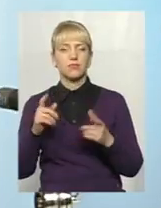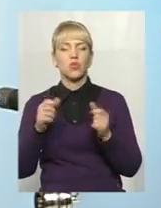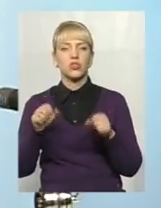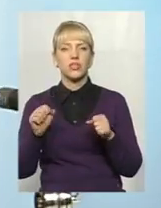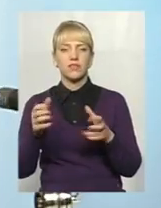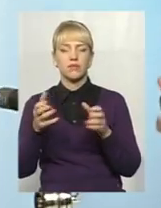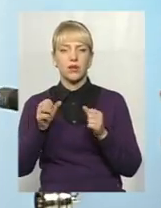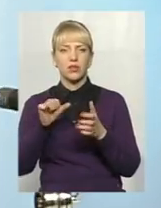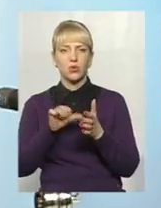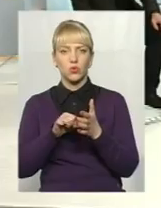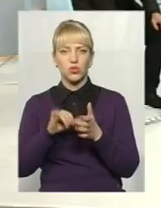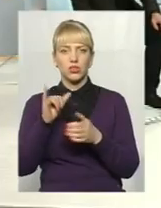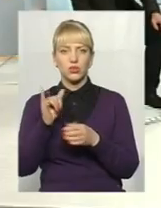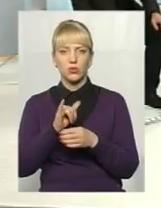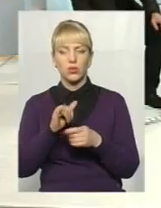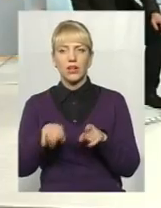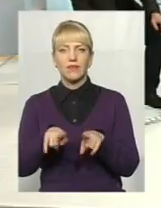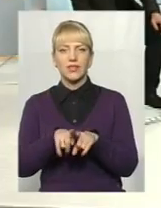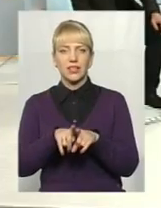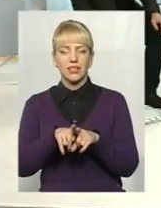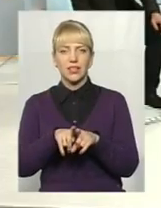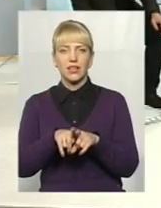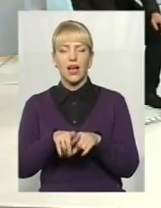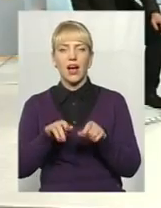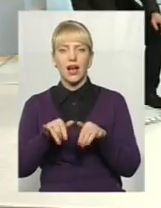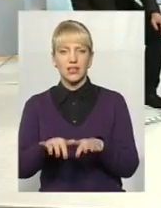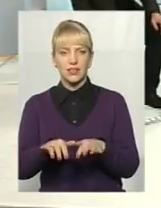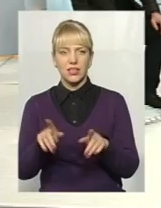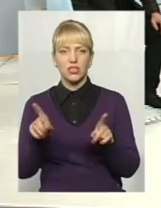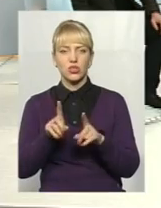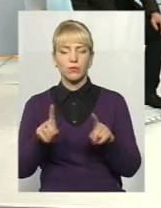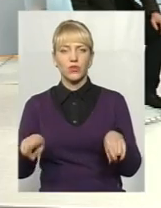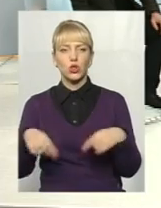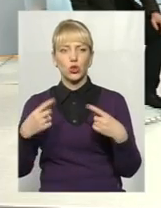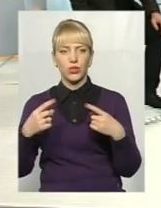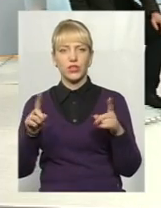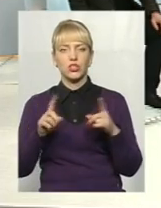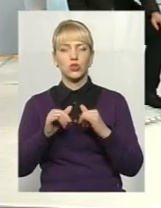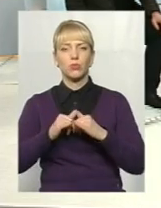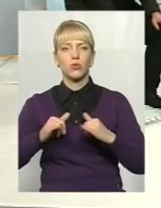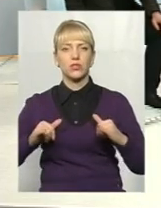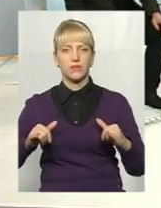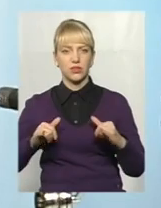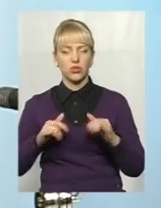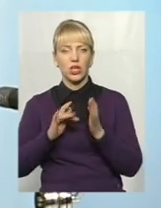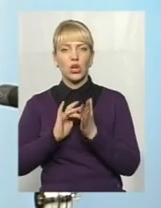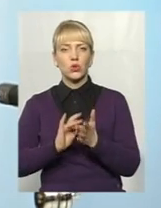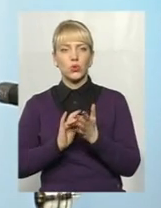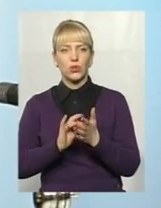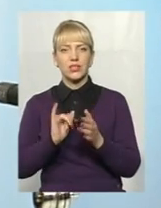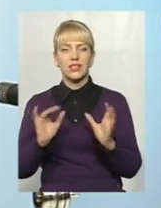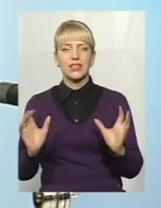участь у таких акціях, аби відродити, аби розвинути туризм і